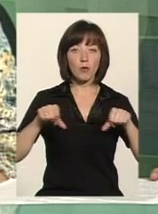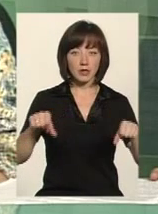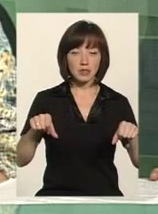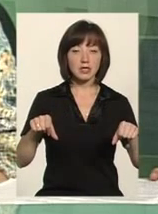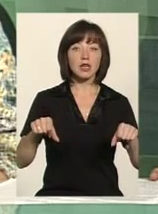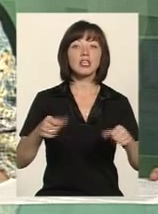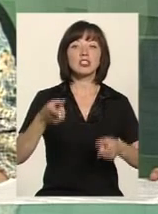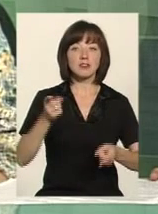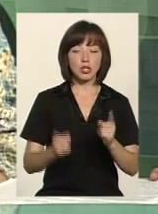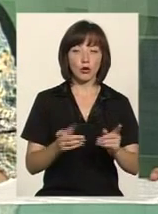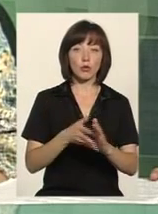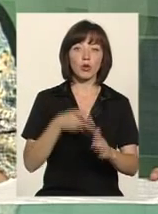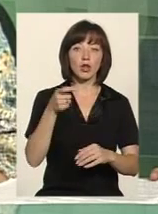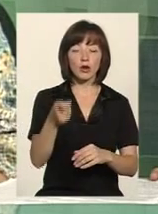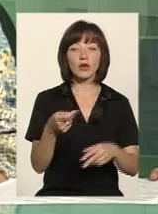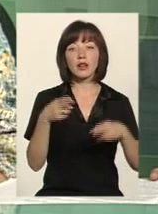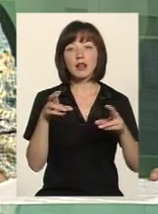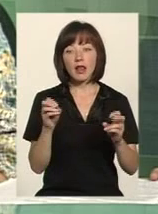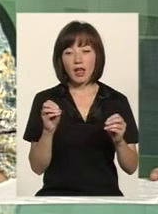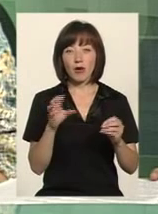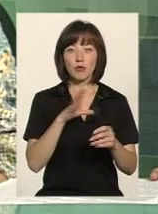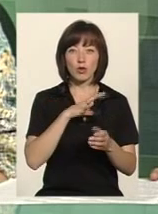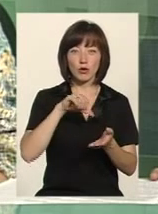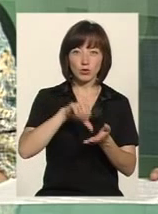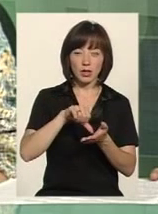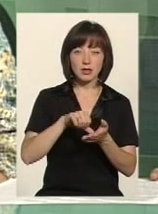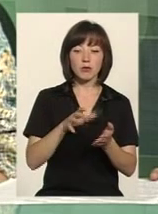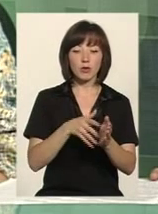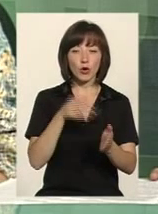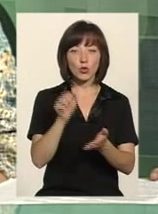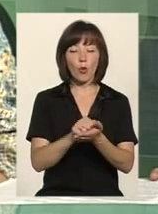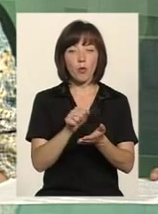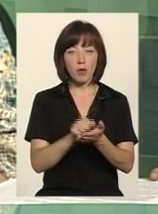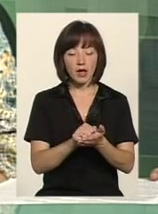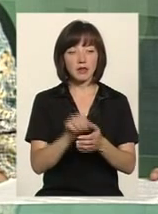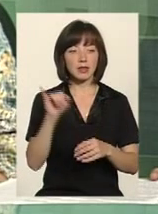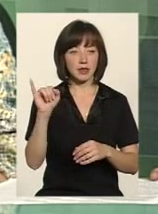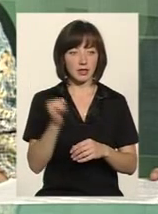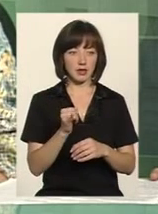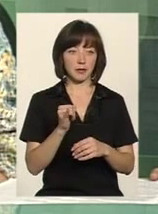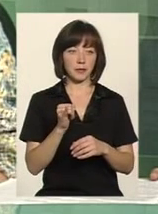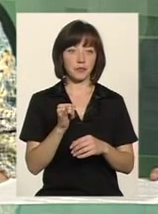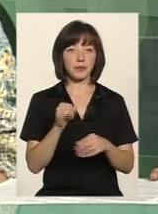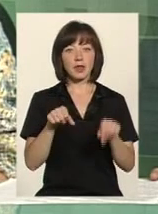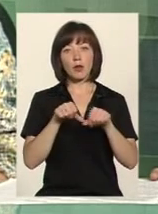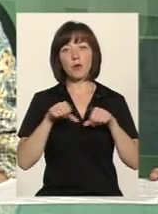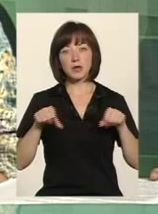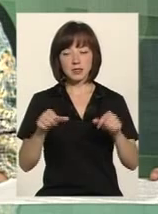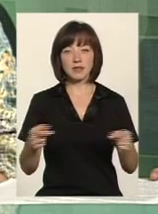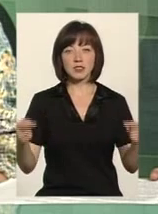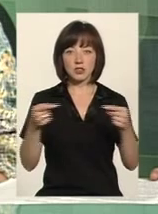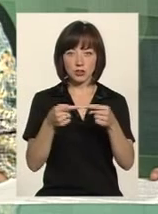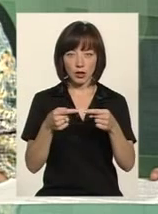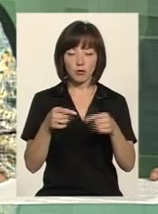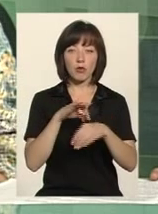подають, де вони, там, приймають відповідні документи, подають туди, і ці комісії визначають питання